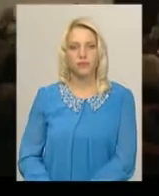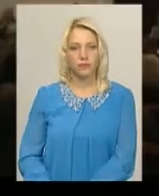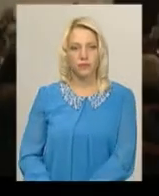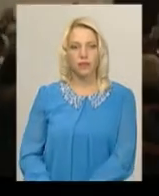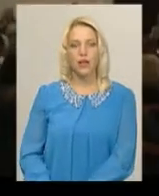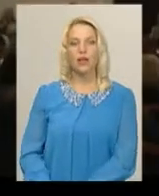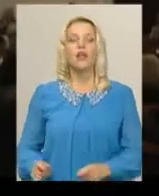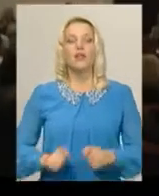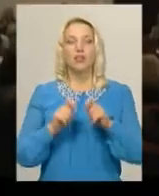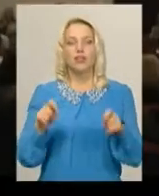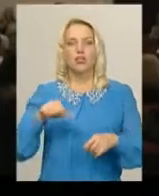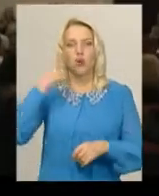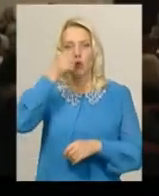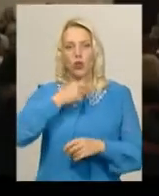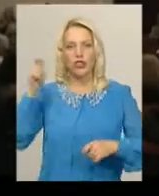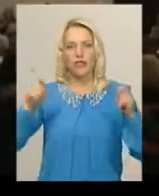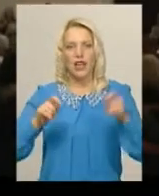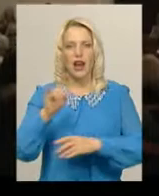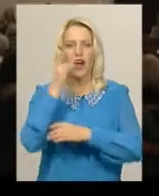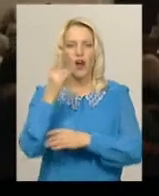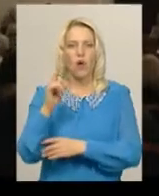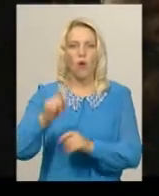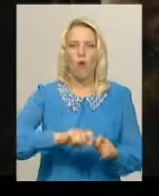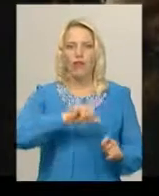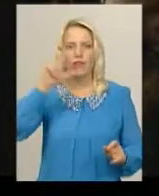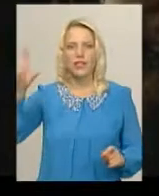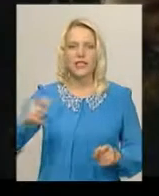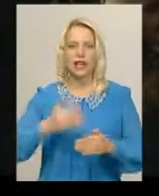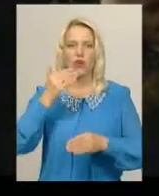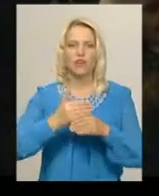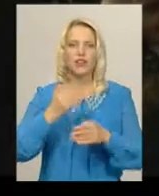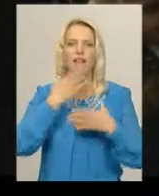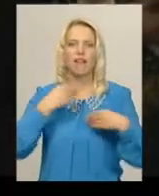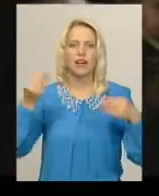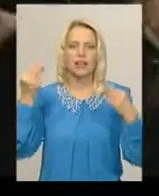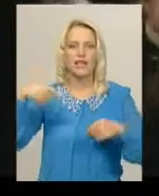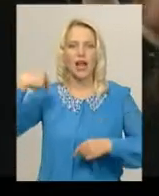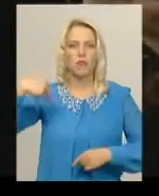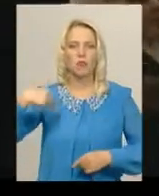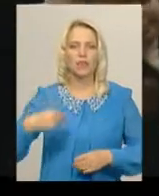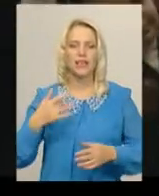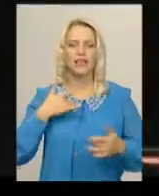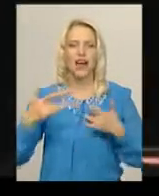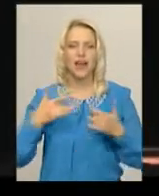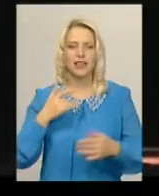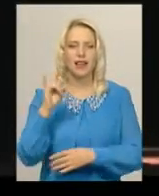Відкрили цьогорічний фестиваль «Лялькова веселка» виставою «Кресало» Запорізького обласного театру «Ляльок».